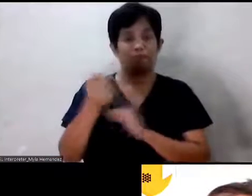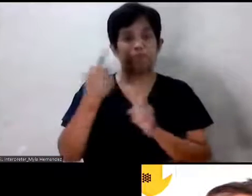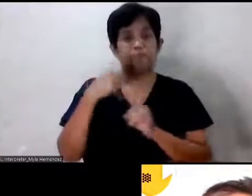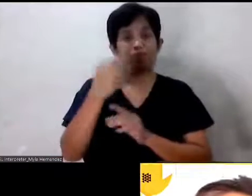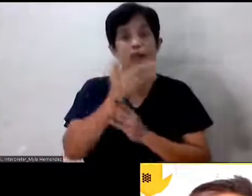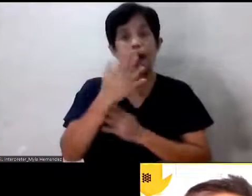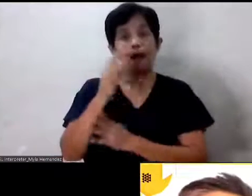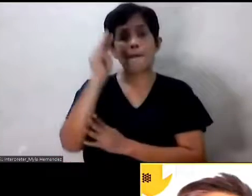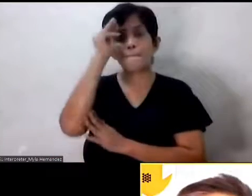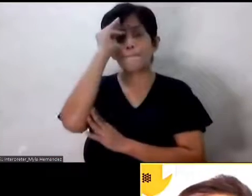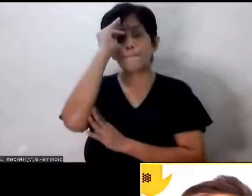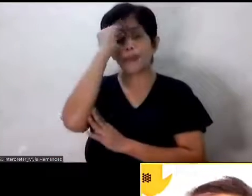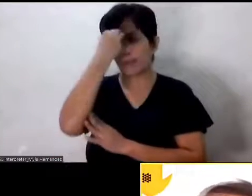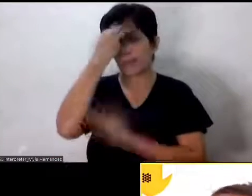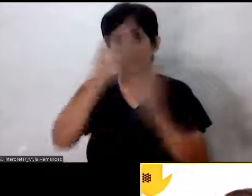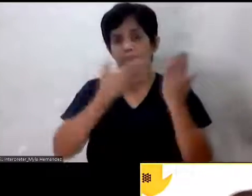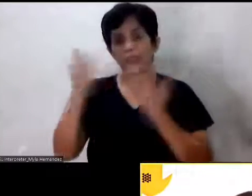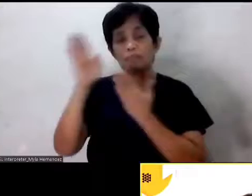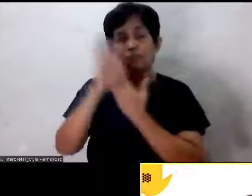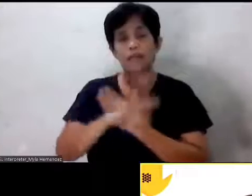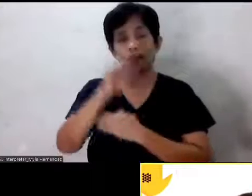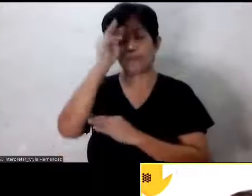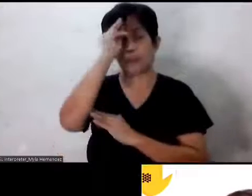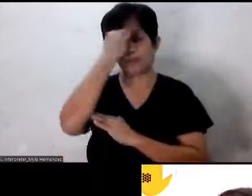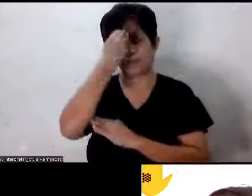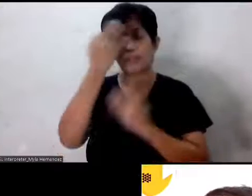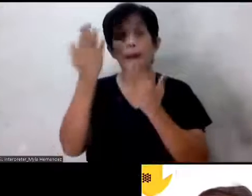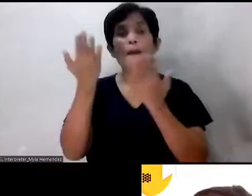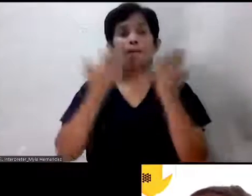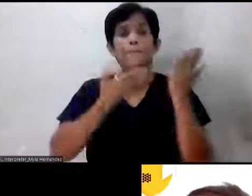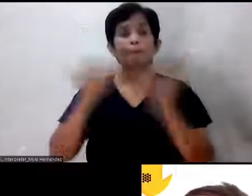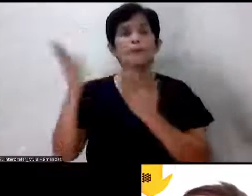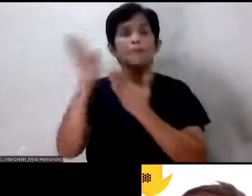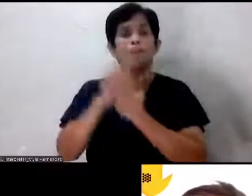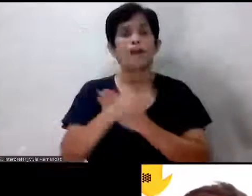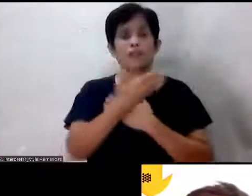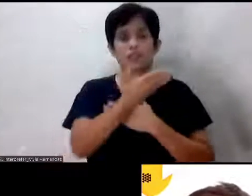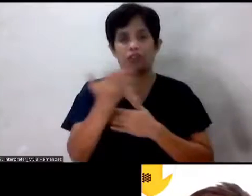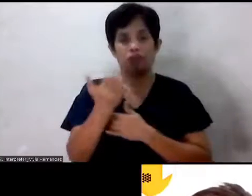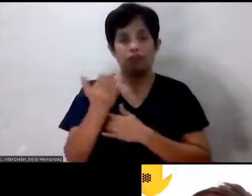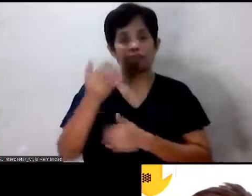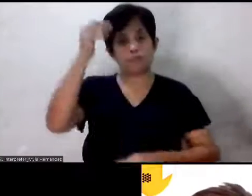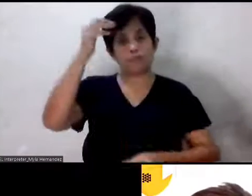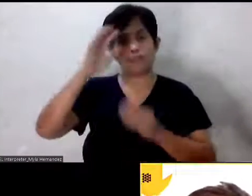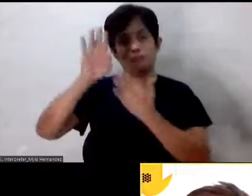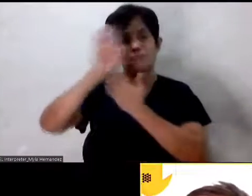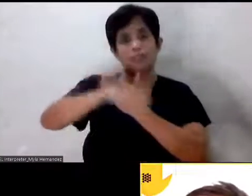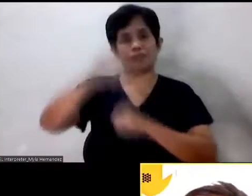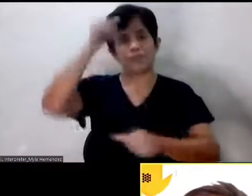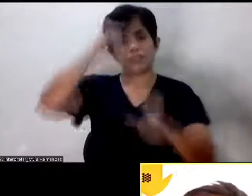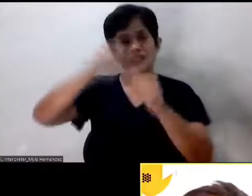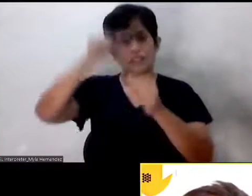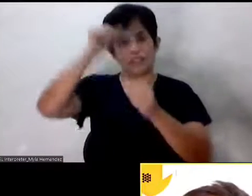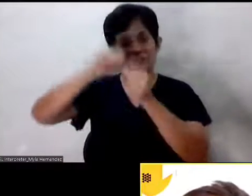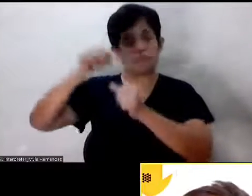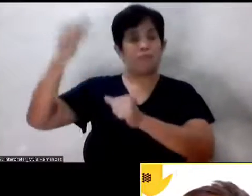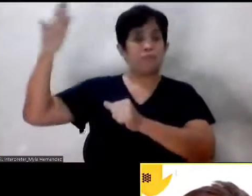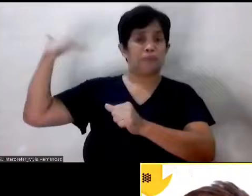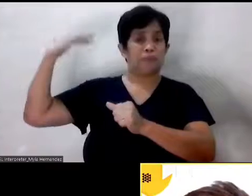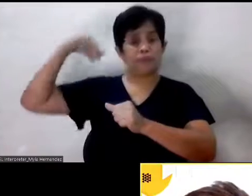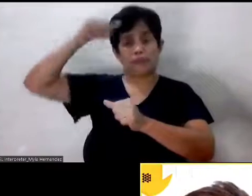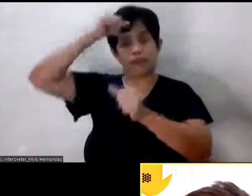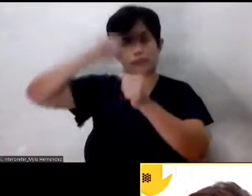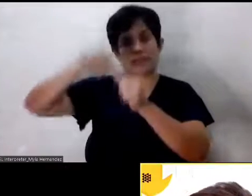Memories bring back memories bring back you. Okay? Ibinabalik ng mga alaala ang mga alaala